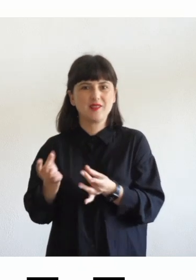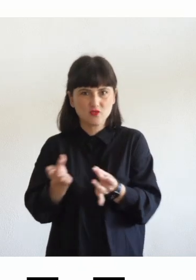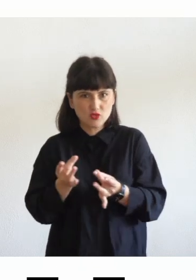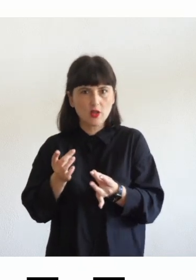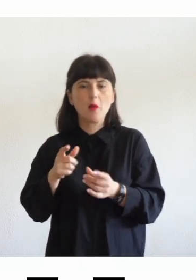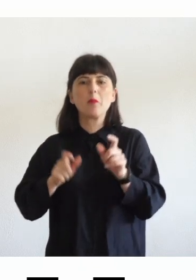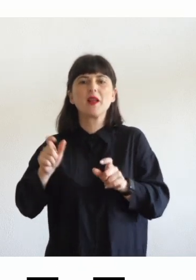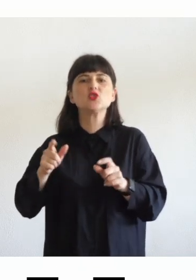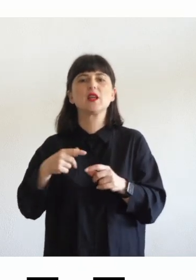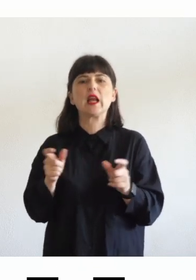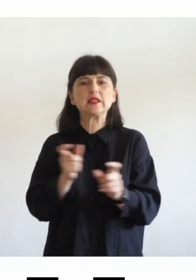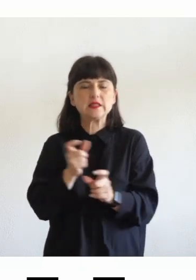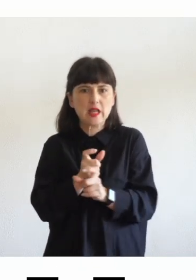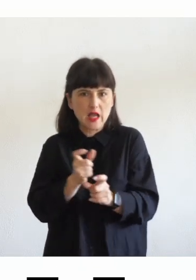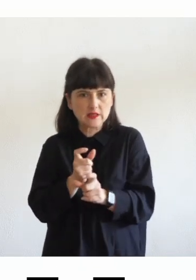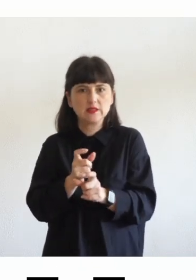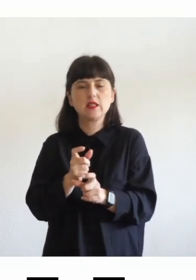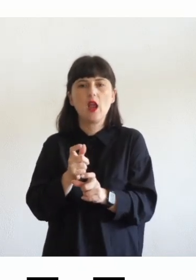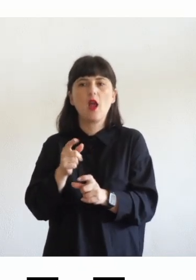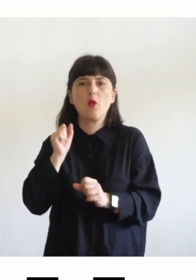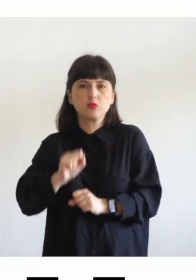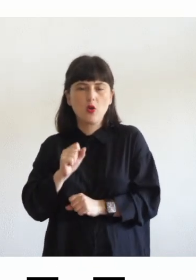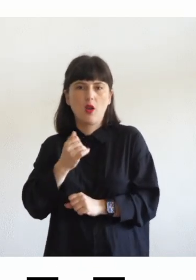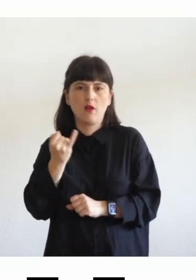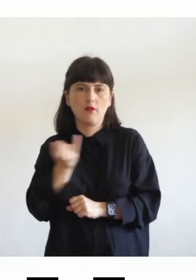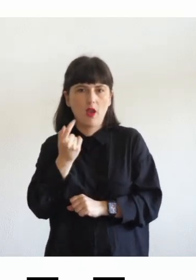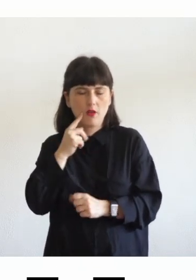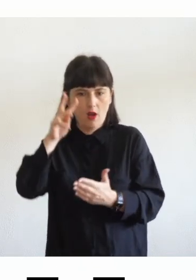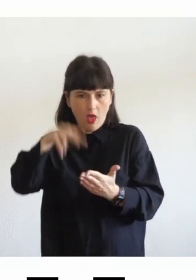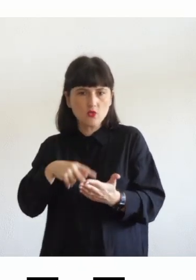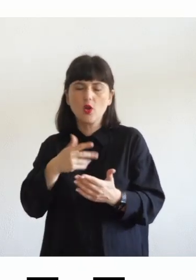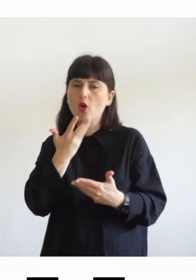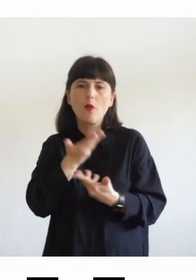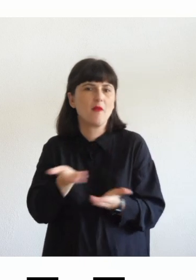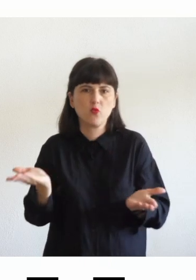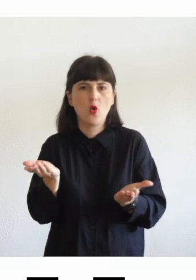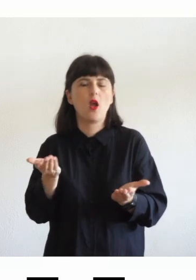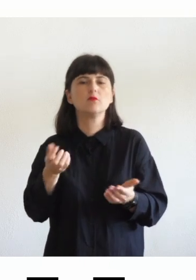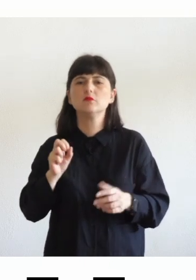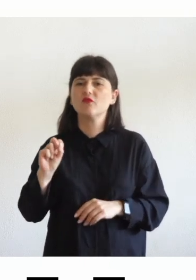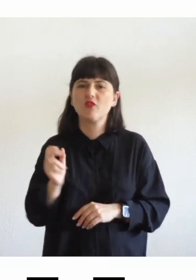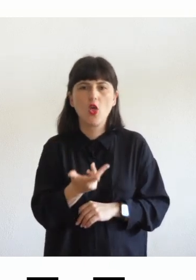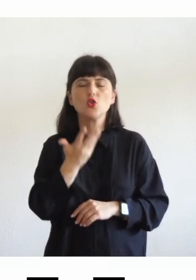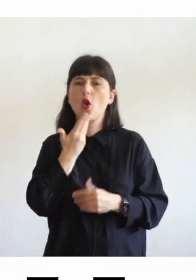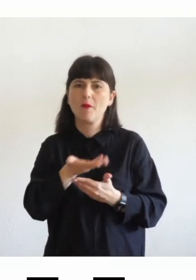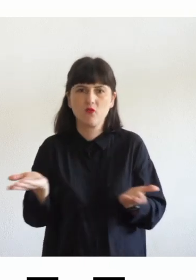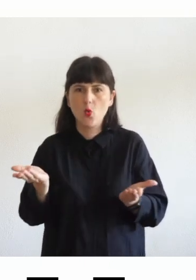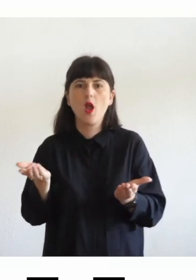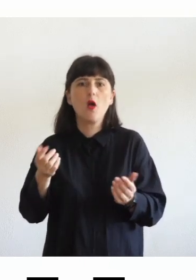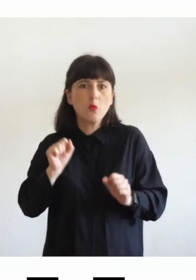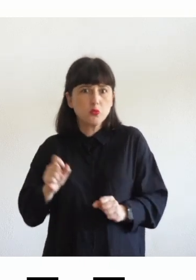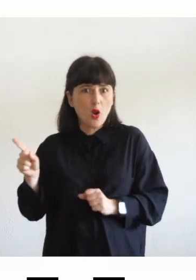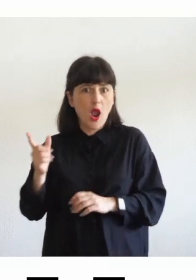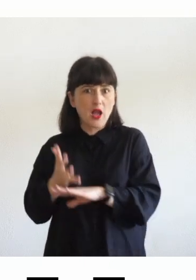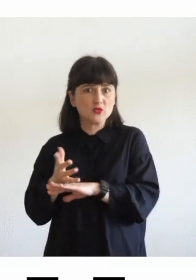dislessia di rileggere la parte di testo che vuole tutte le volte che vuole alla velocità che vuole e quindi